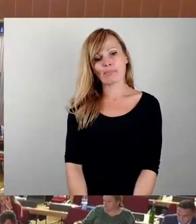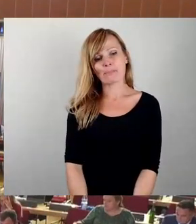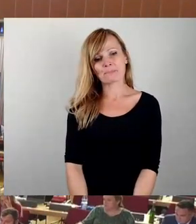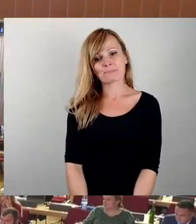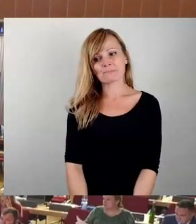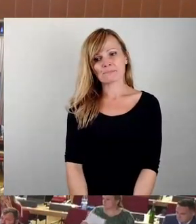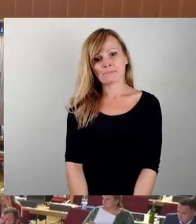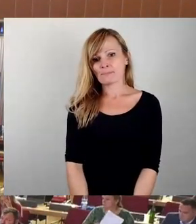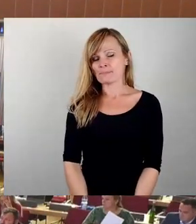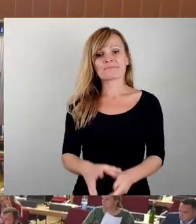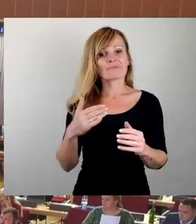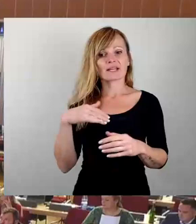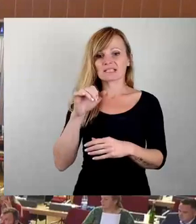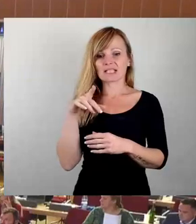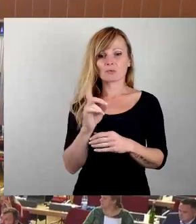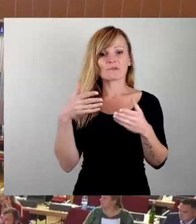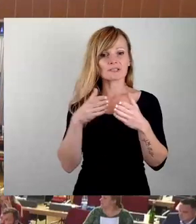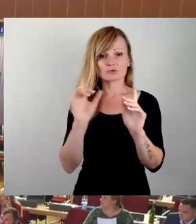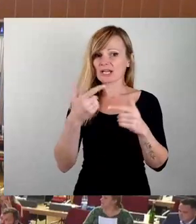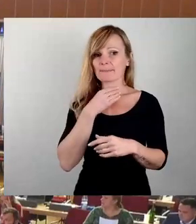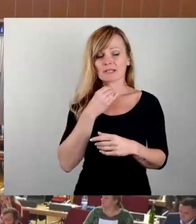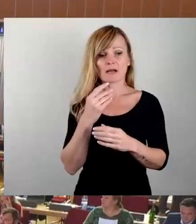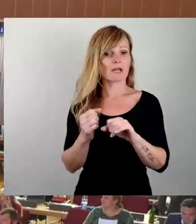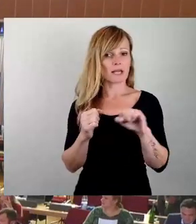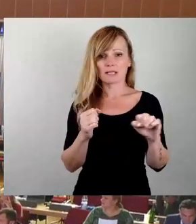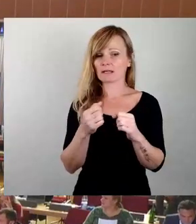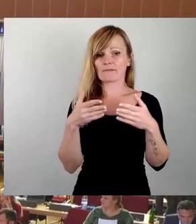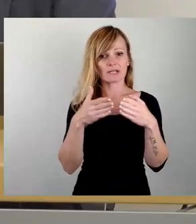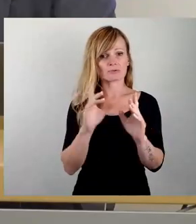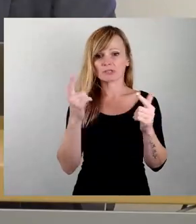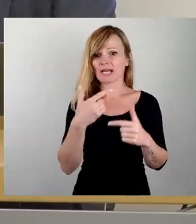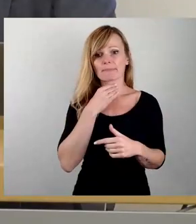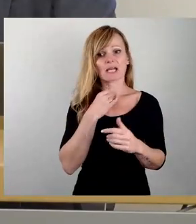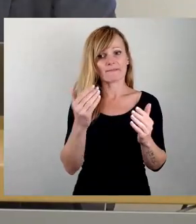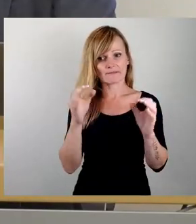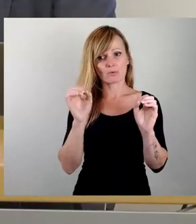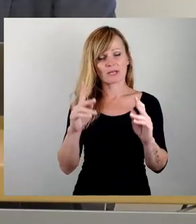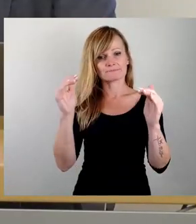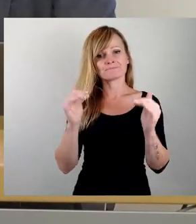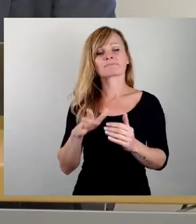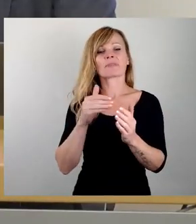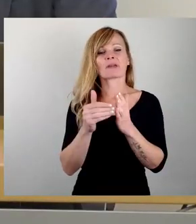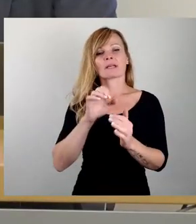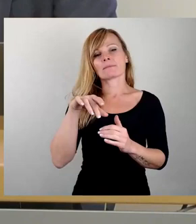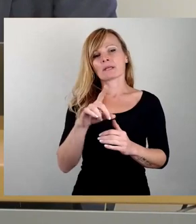kein Bedarf Linke-Fraktion, auch kein Bedarf. Dann machen wir weiter SPD. Herr Heicht.